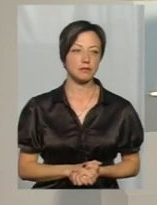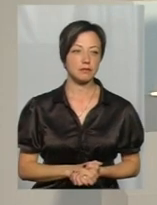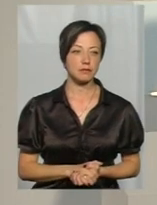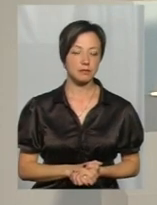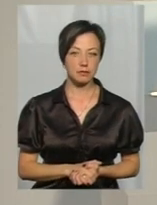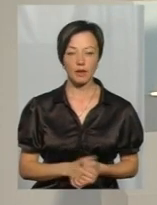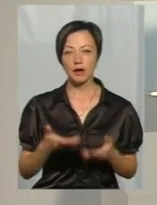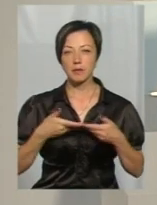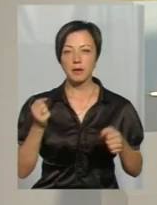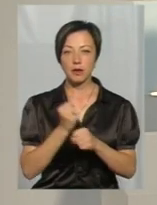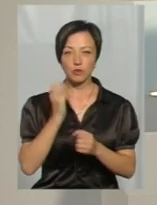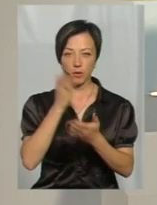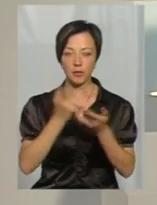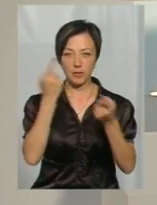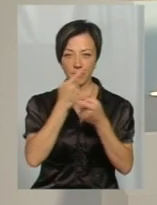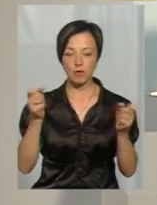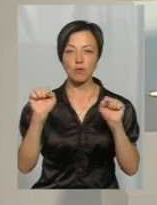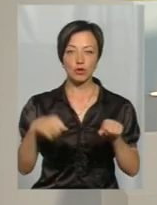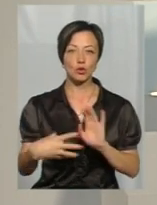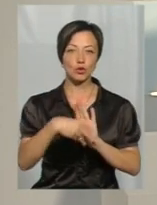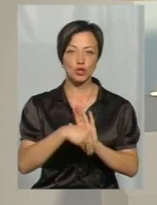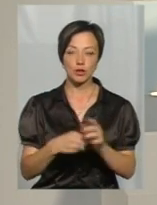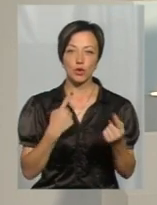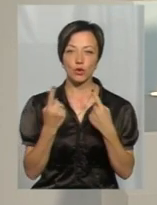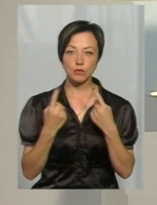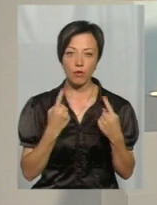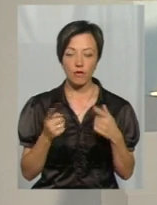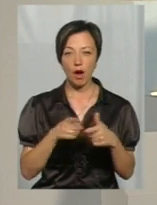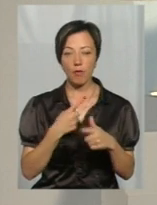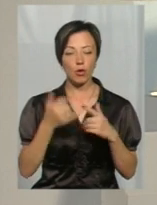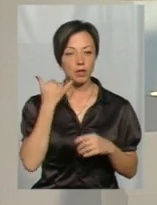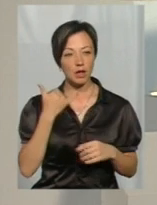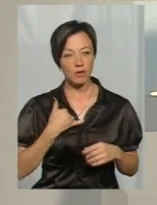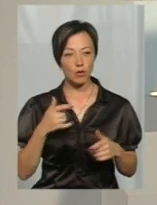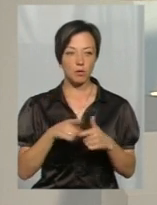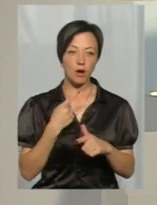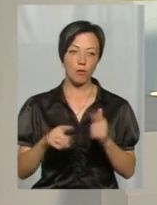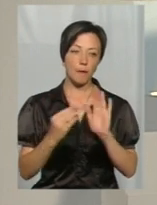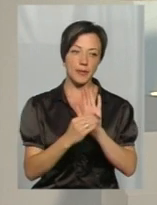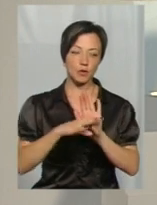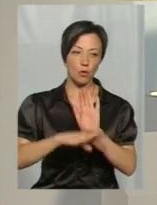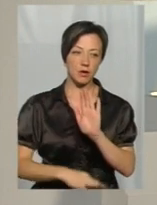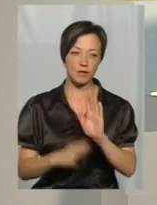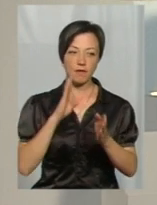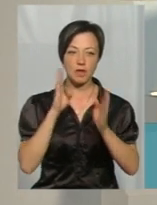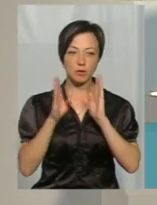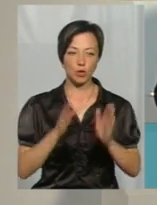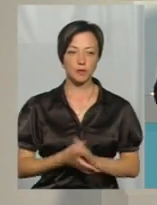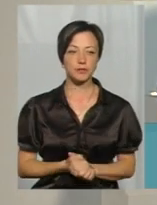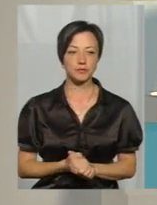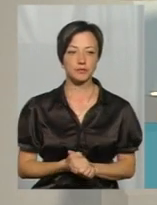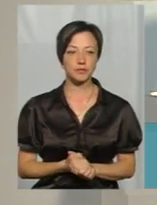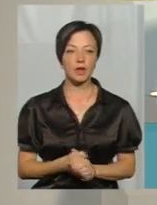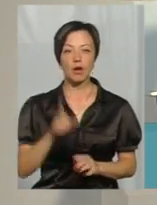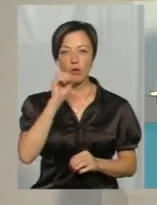Ми працюємо наживо, тож можете долучитися до розмови або телефоном, або пишіть коментарі під прямою трансляцією у Фейсбук.